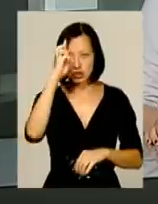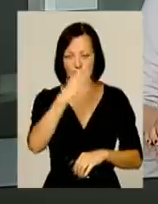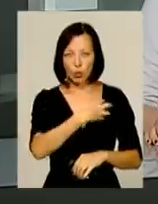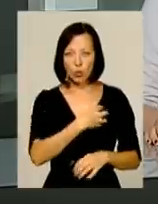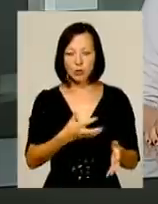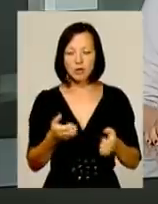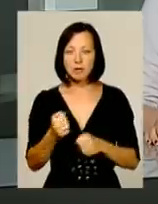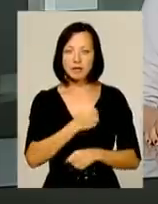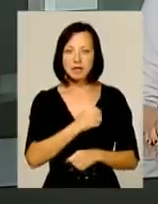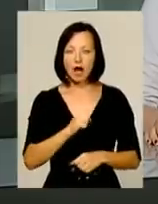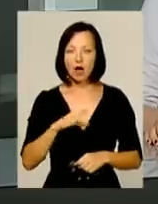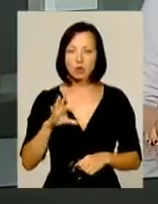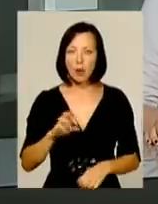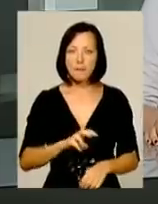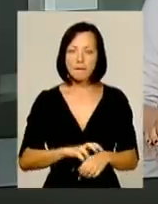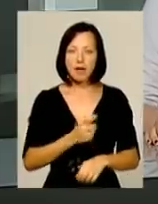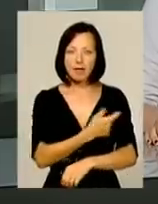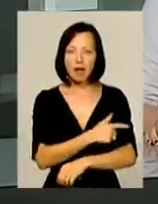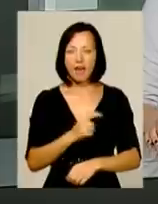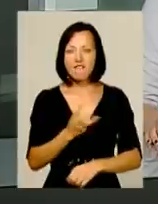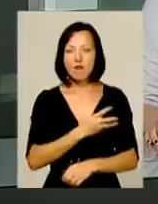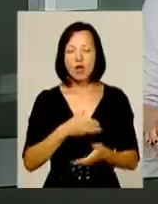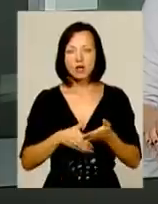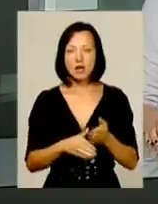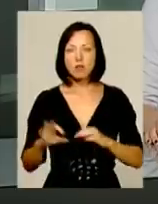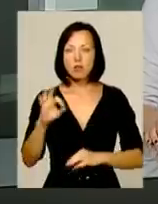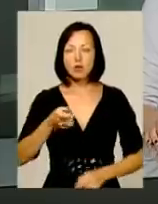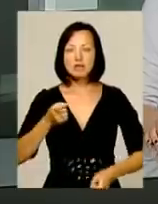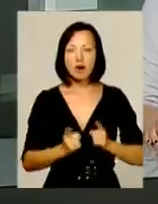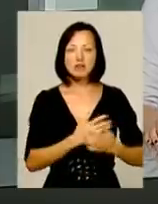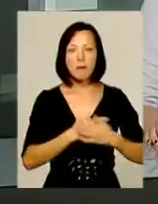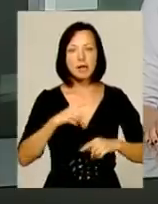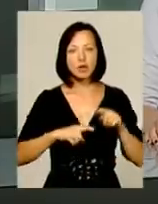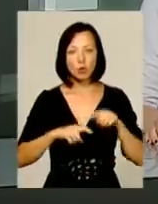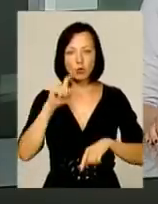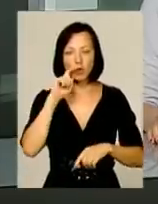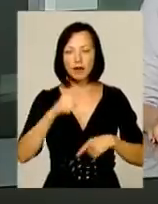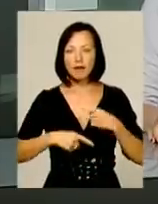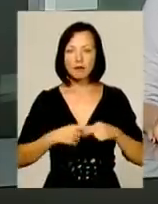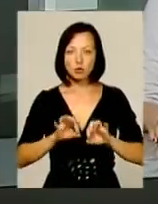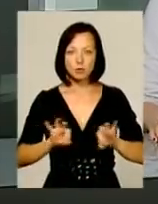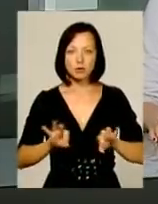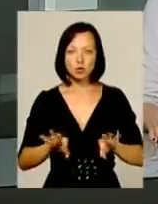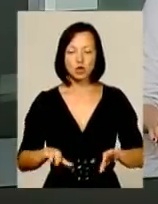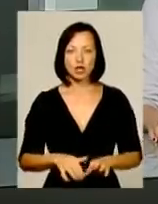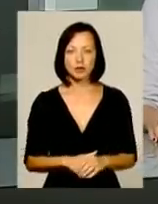отримали бійці АТО, медики та волонтери. Про справжніх патріотів нашої держави – наш наступний сюжет.